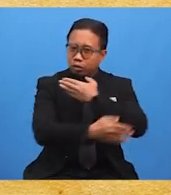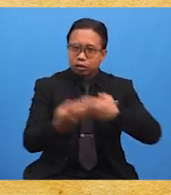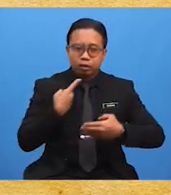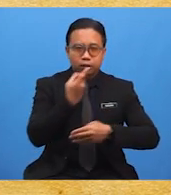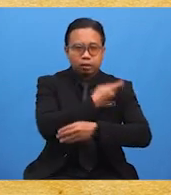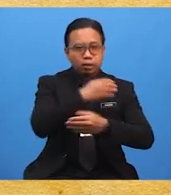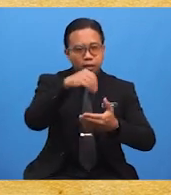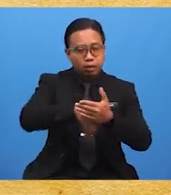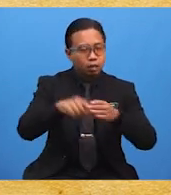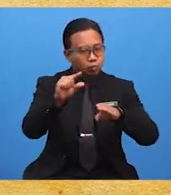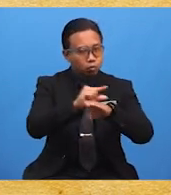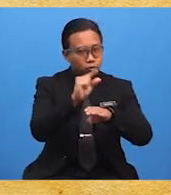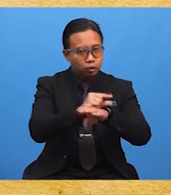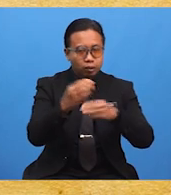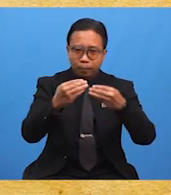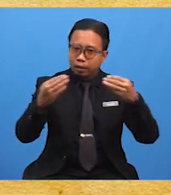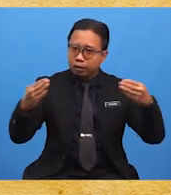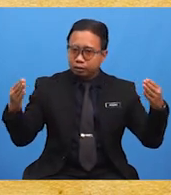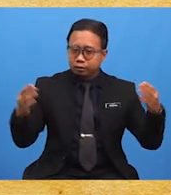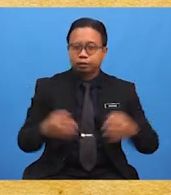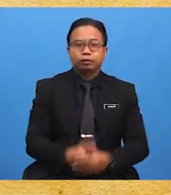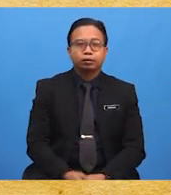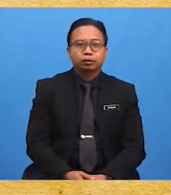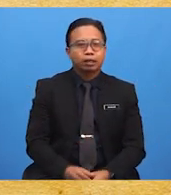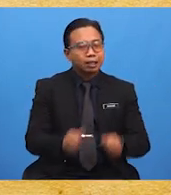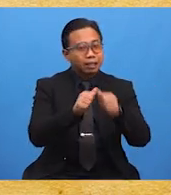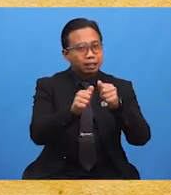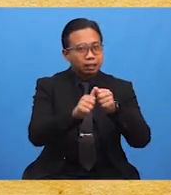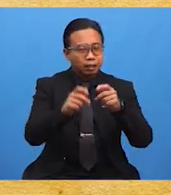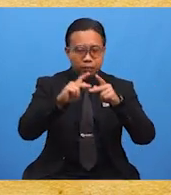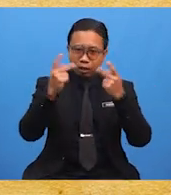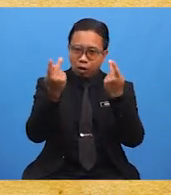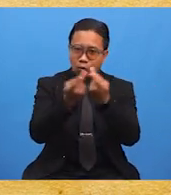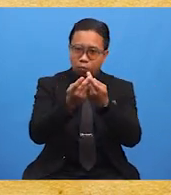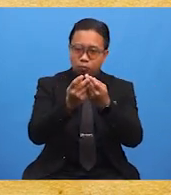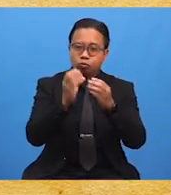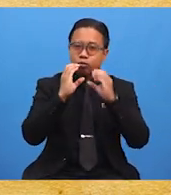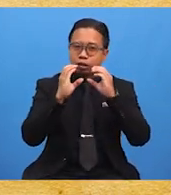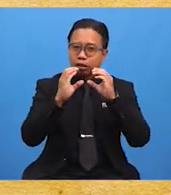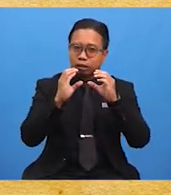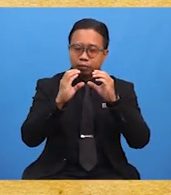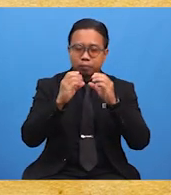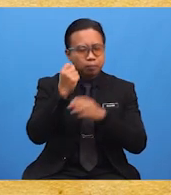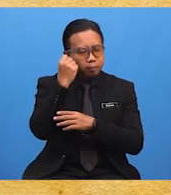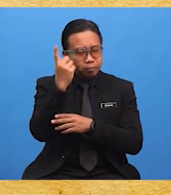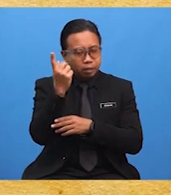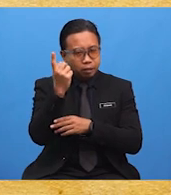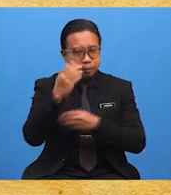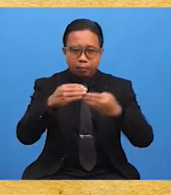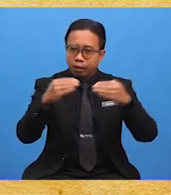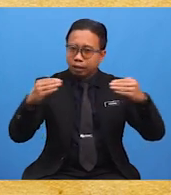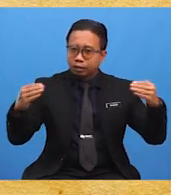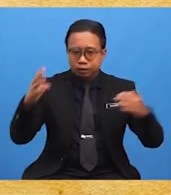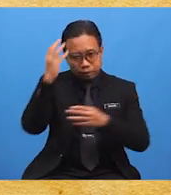dalam penggunaan bahasa. Setiap kaum bertutur dan memahami bahasa Melayu